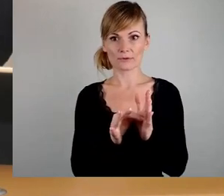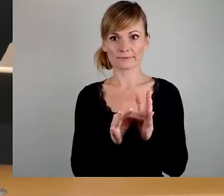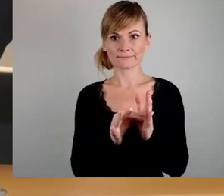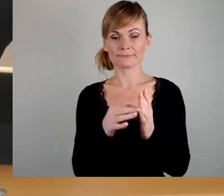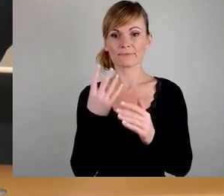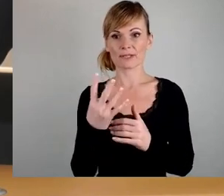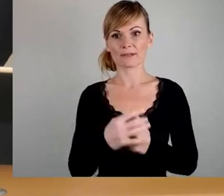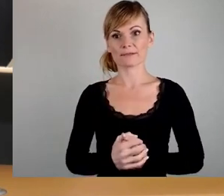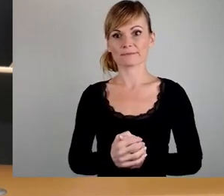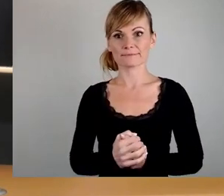dem Wahl des Glaubens.